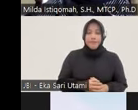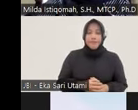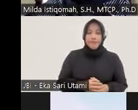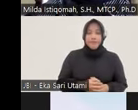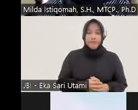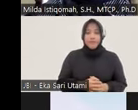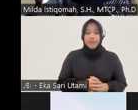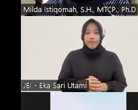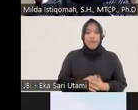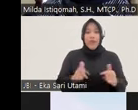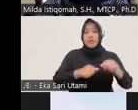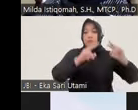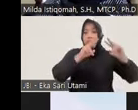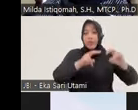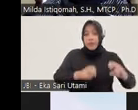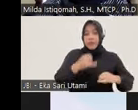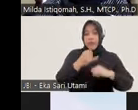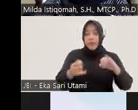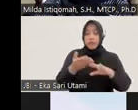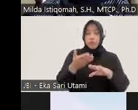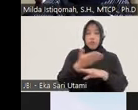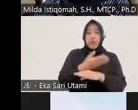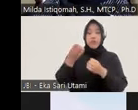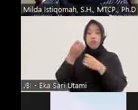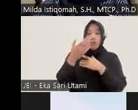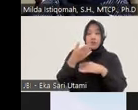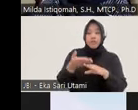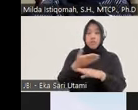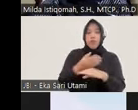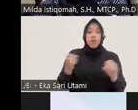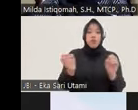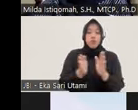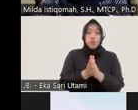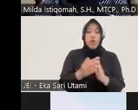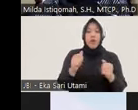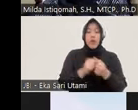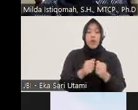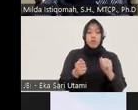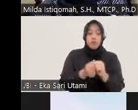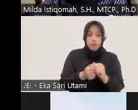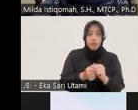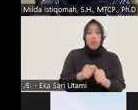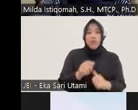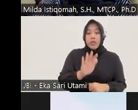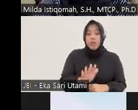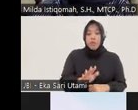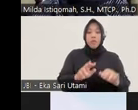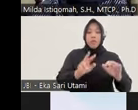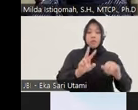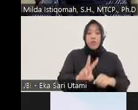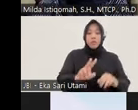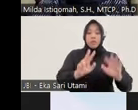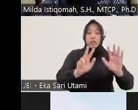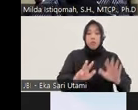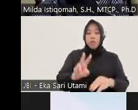hasil penelitian yang terakhir ini yang saya sampaikan bahwa dari jumlah perkara sebanyak 5.282